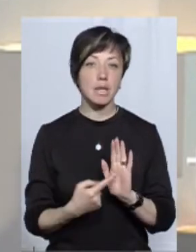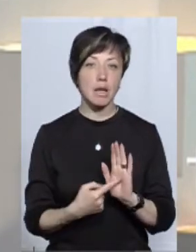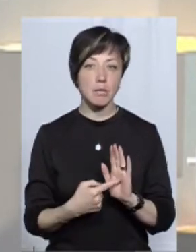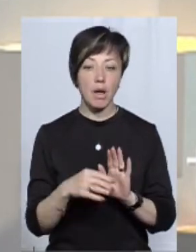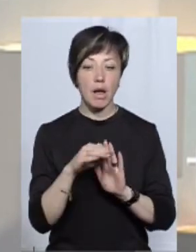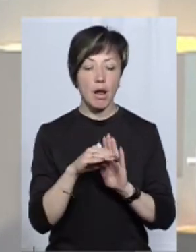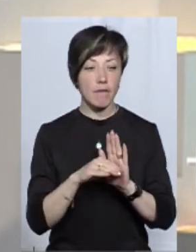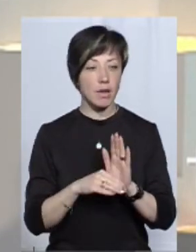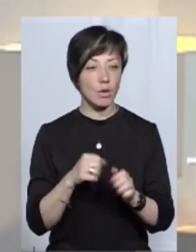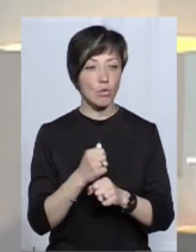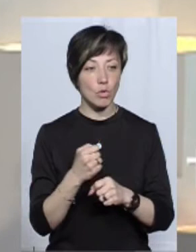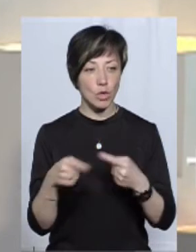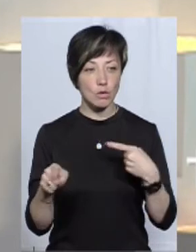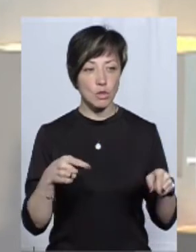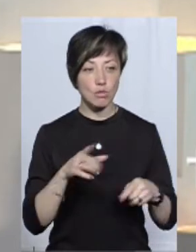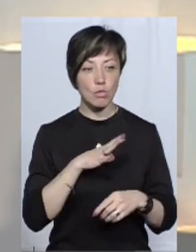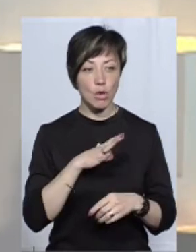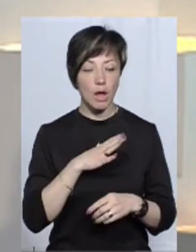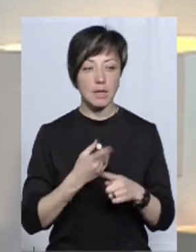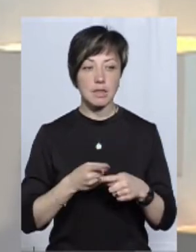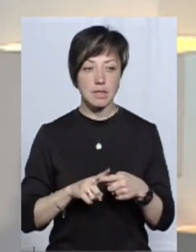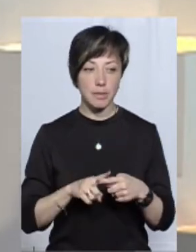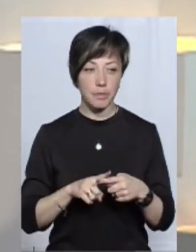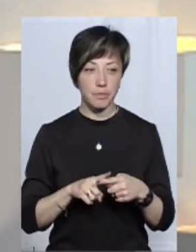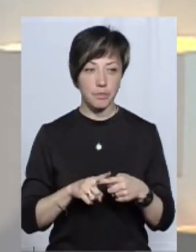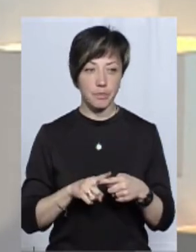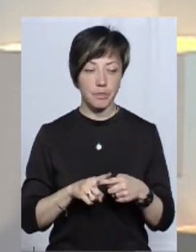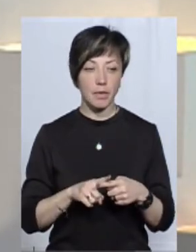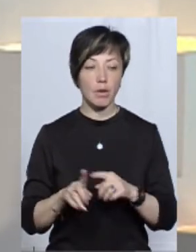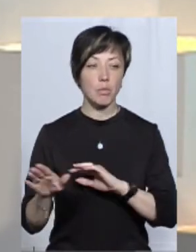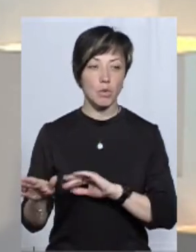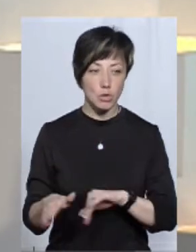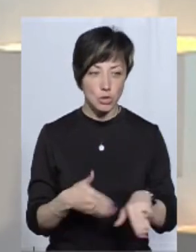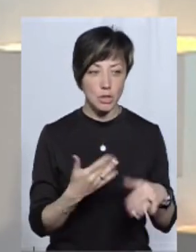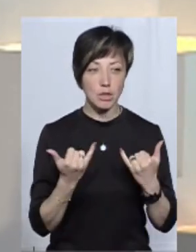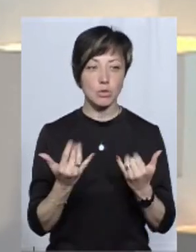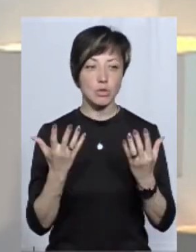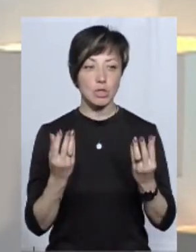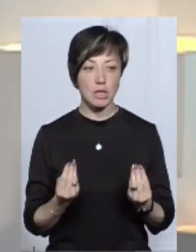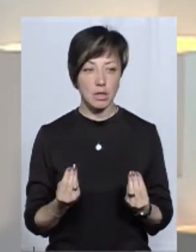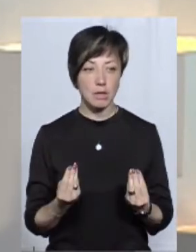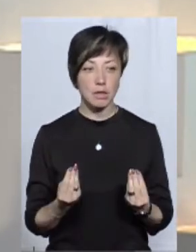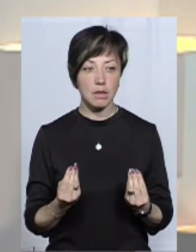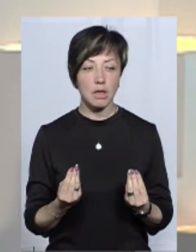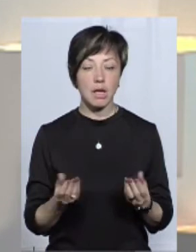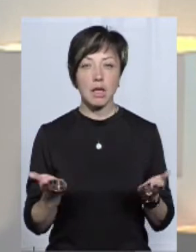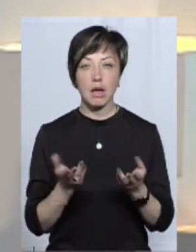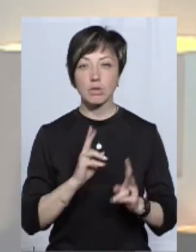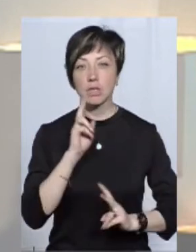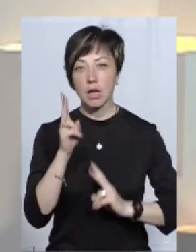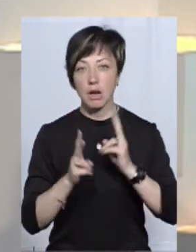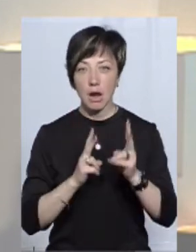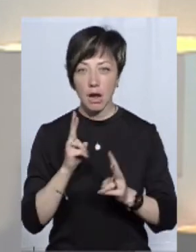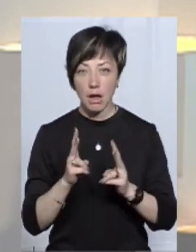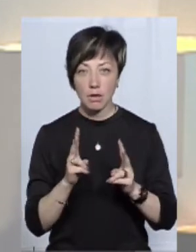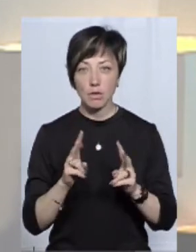графіки роботи, розбіжність була. Це ми пройшли, на сьогоднішній день, скажімо, якихось нарікань від